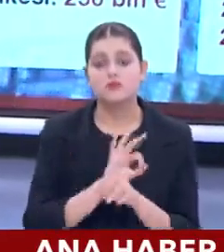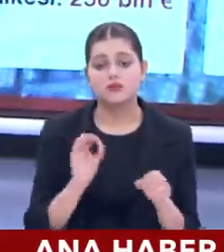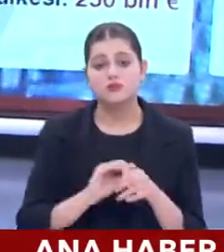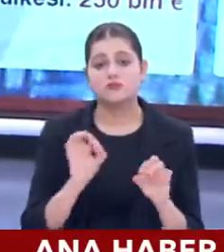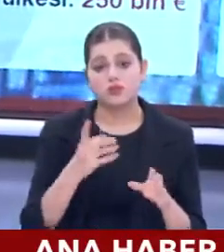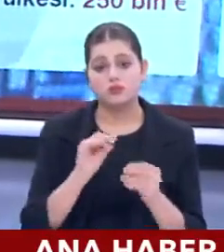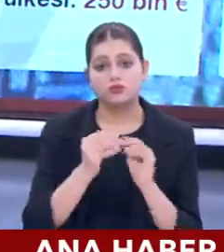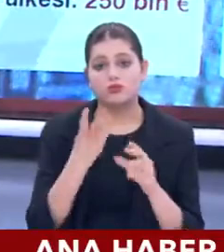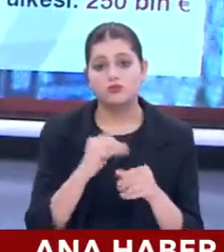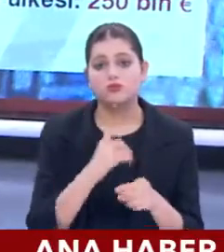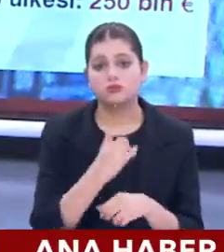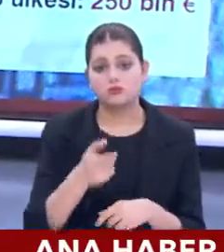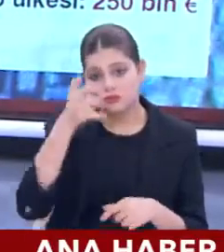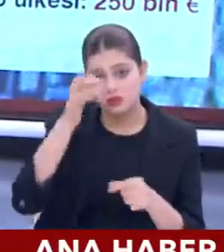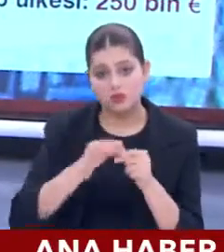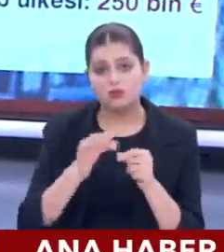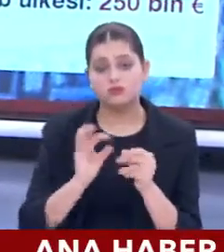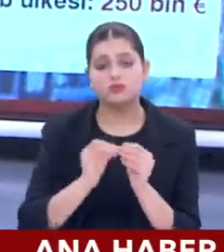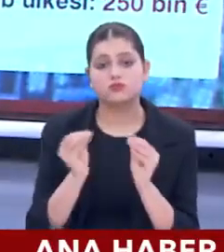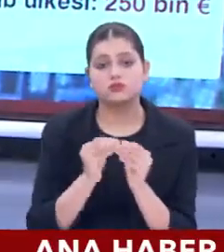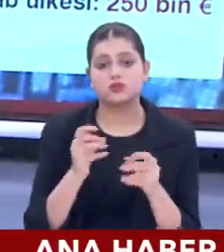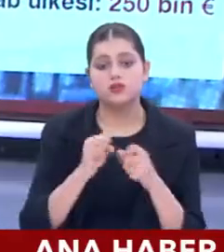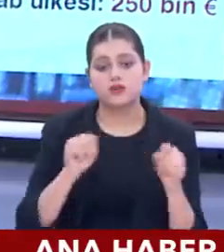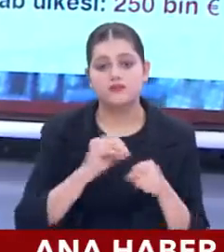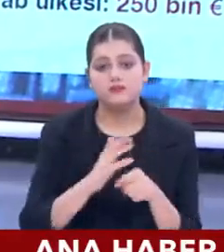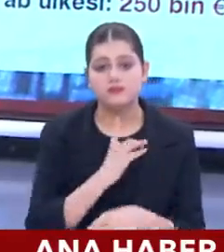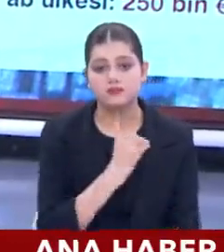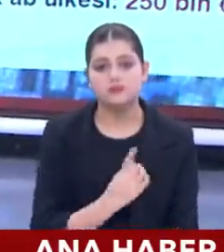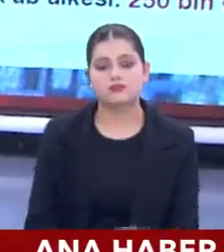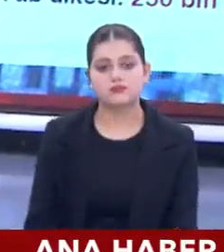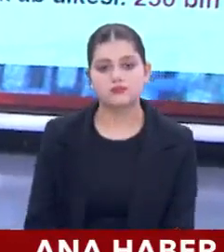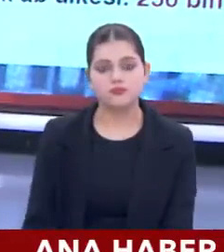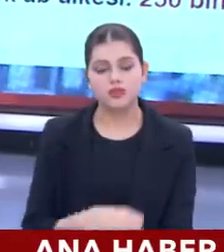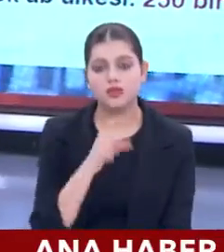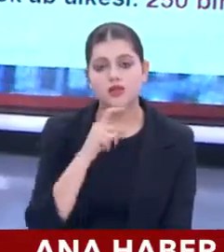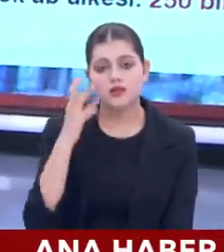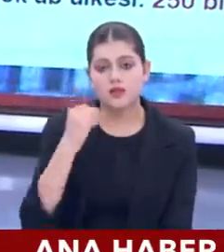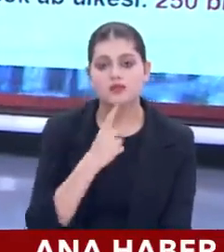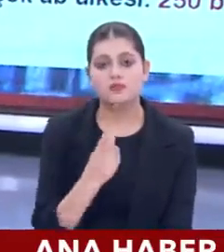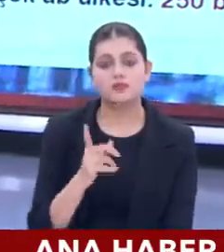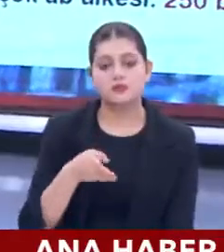da olmuyor. Türkiye'nin ekonomisine de aynı zamanda zarar veriyor ve yanlış anlaşılmalara yol açıyor. İzlediğiniz